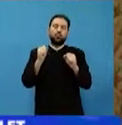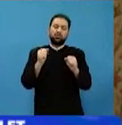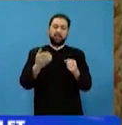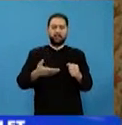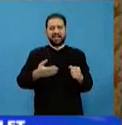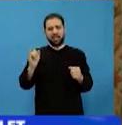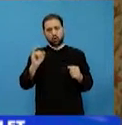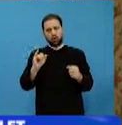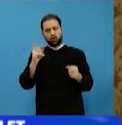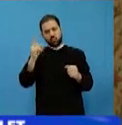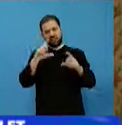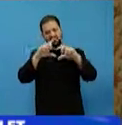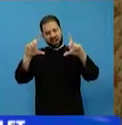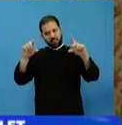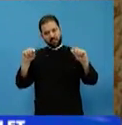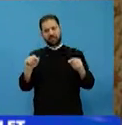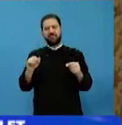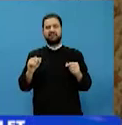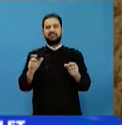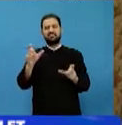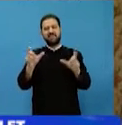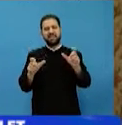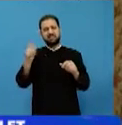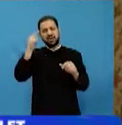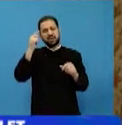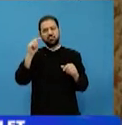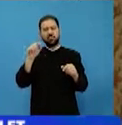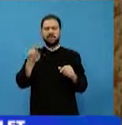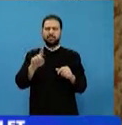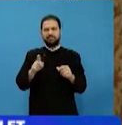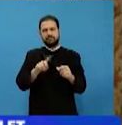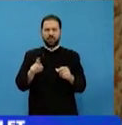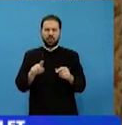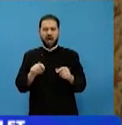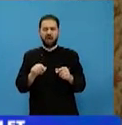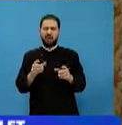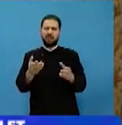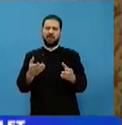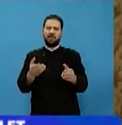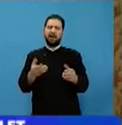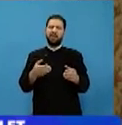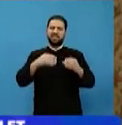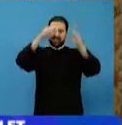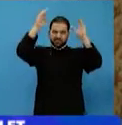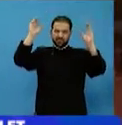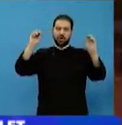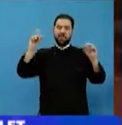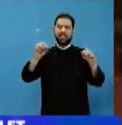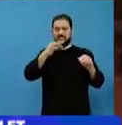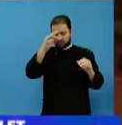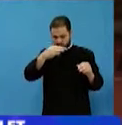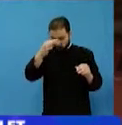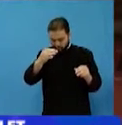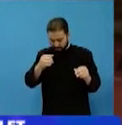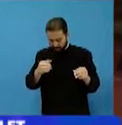gândurile de bănuială și despre sfaturile Părintelui Sfântului Paisie, Agioritul, spune în felul